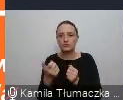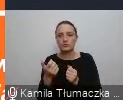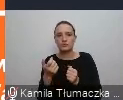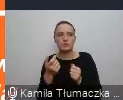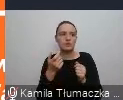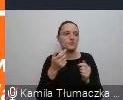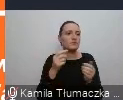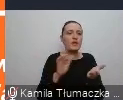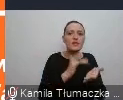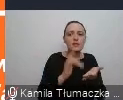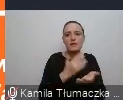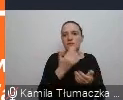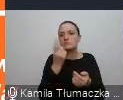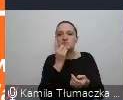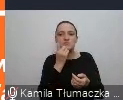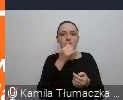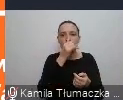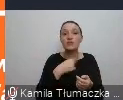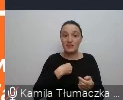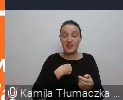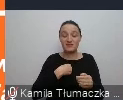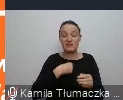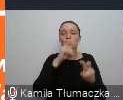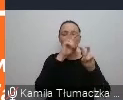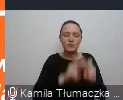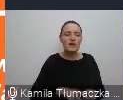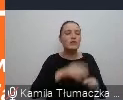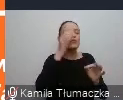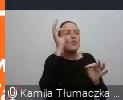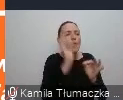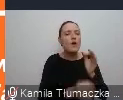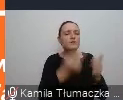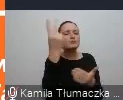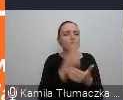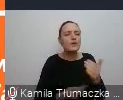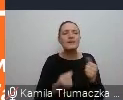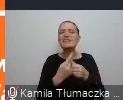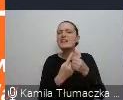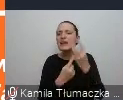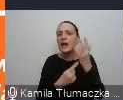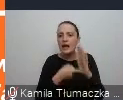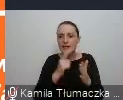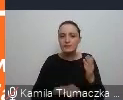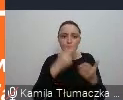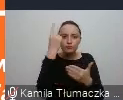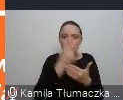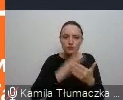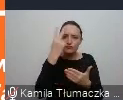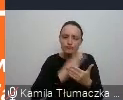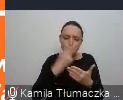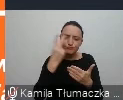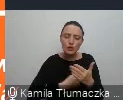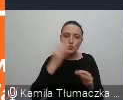dzieciom nie wolno serwować, przeczytałam. Kilka razy od deski do deski. Okazuje się,